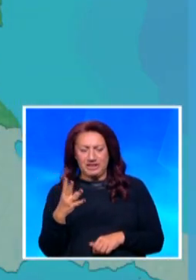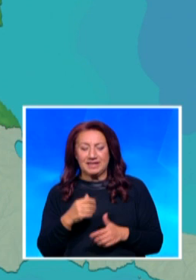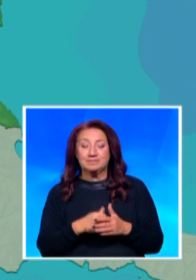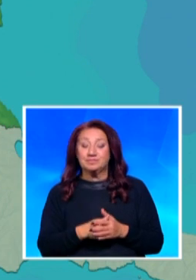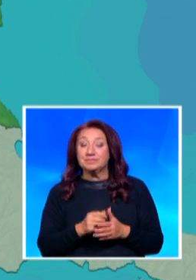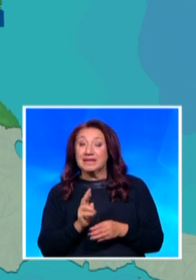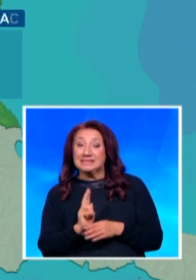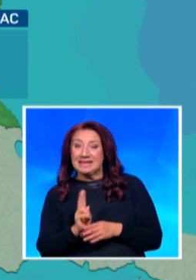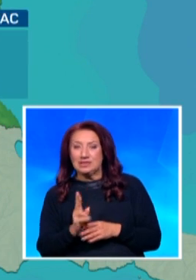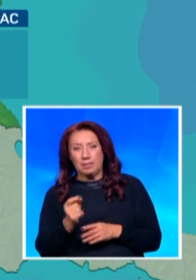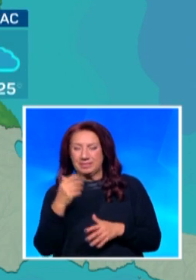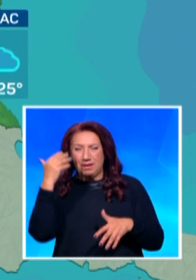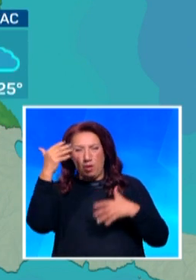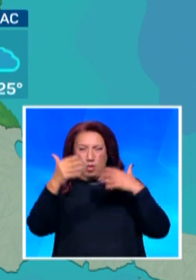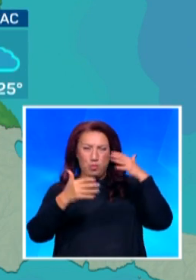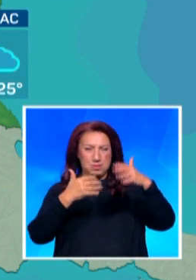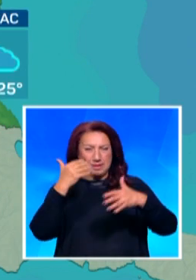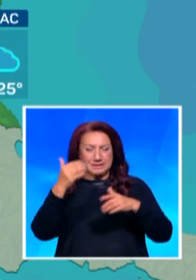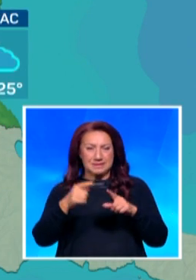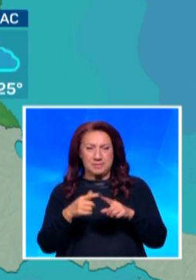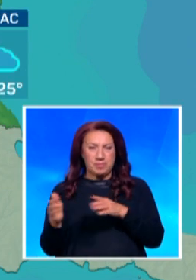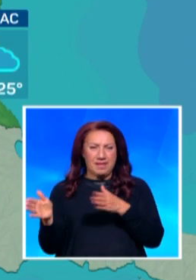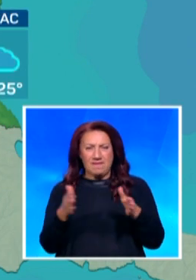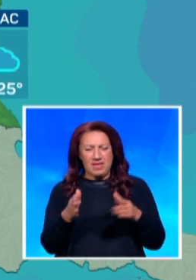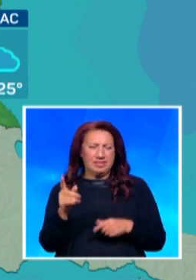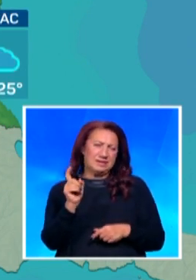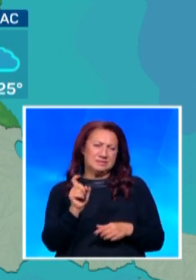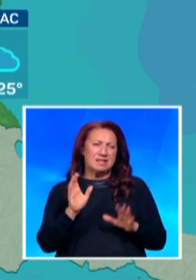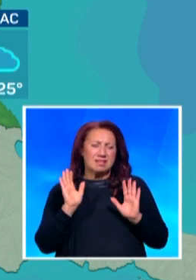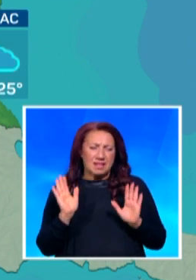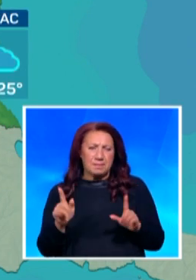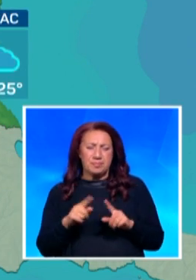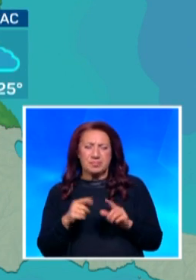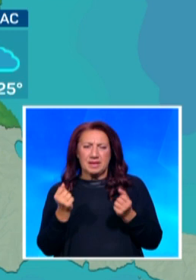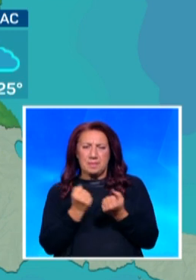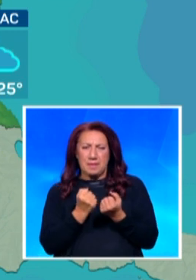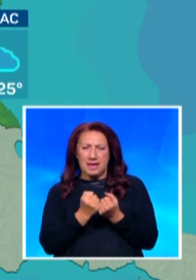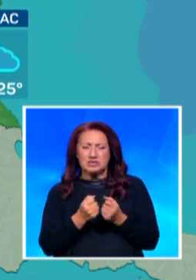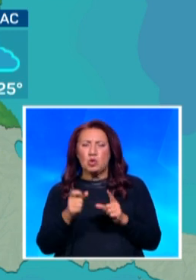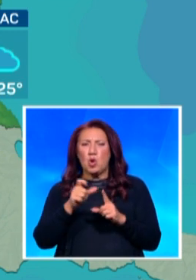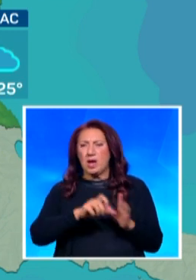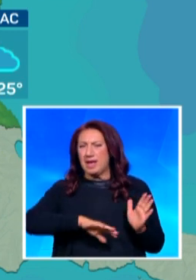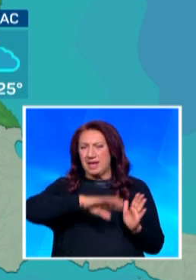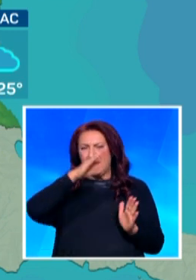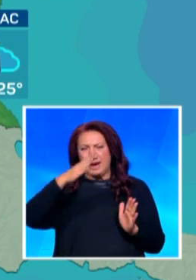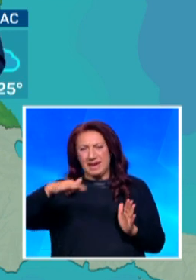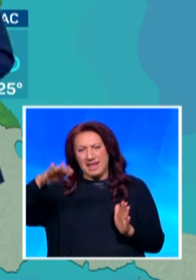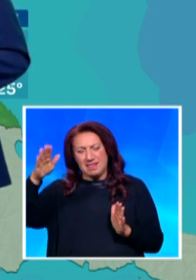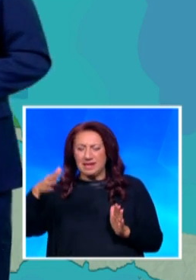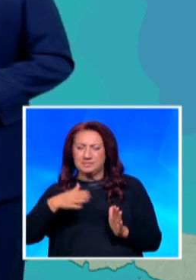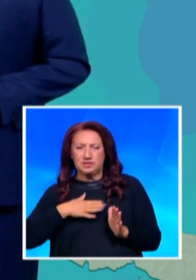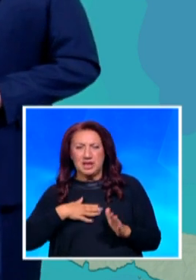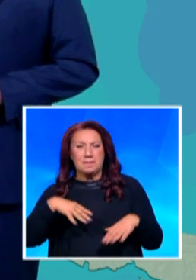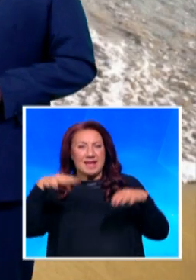След обед предстои увеличение на облъчността. Вятърът ще е слаб до омерен. На места в Рилородопската област превалява ни е от дъжд.